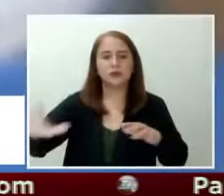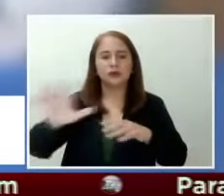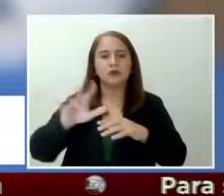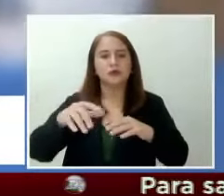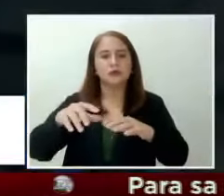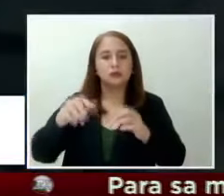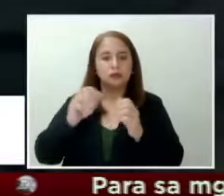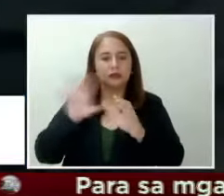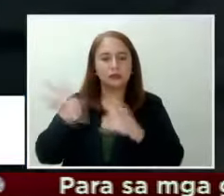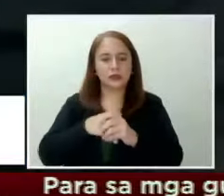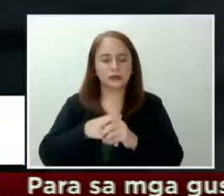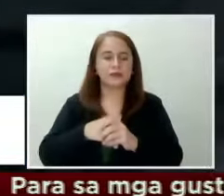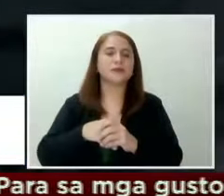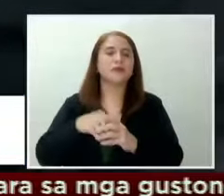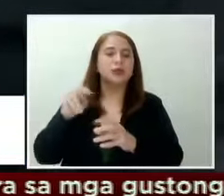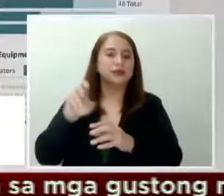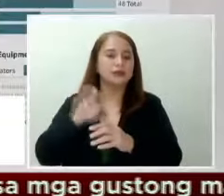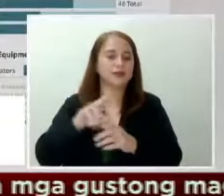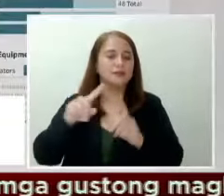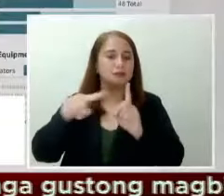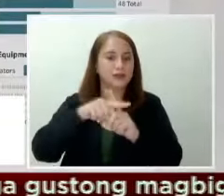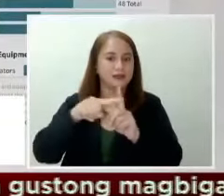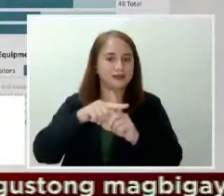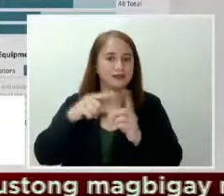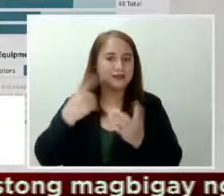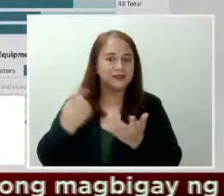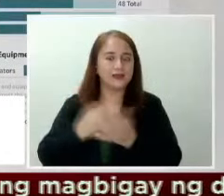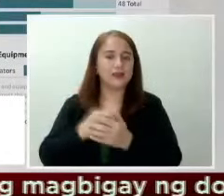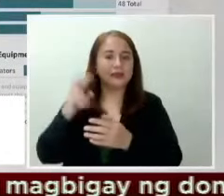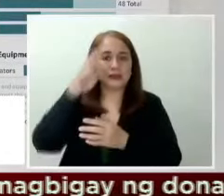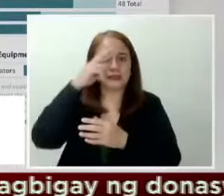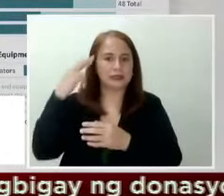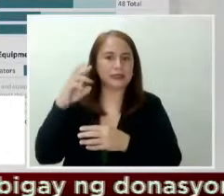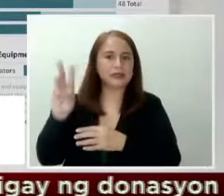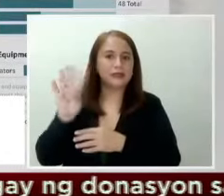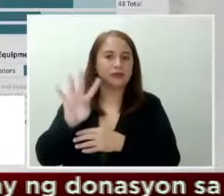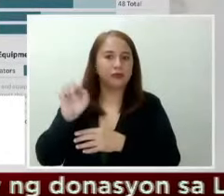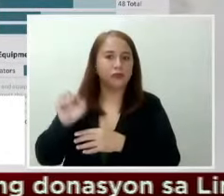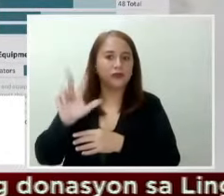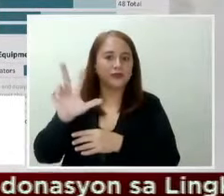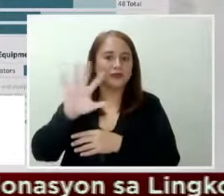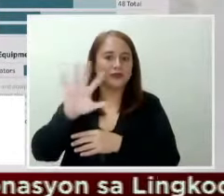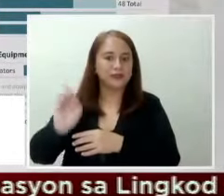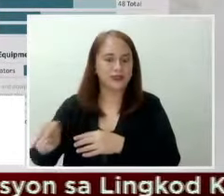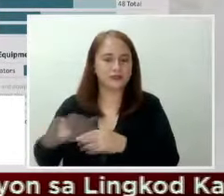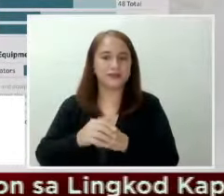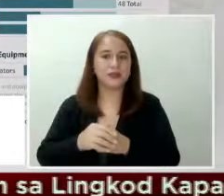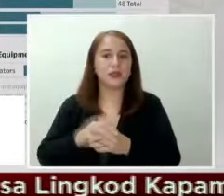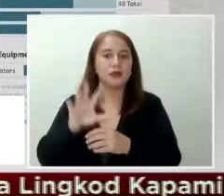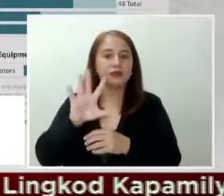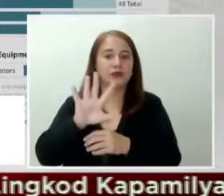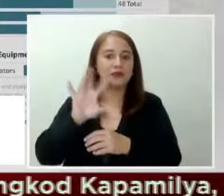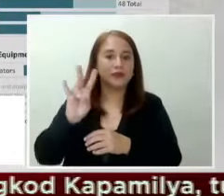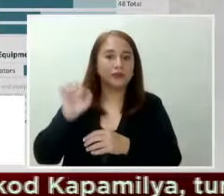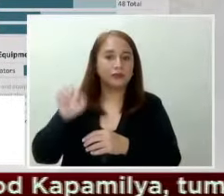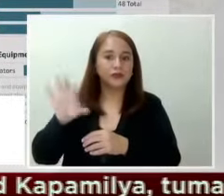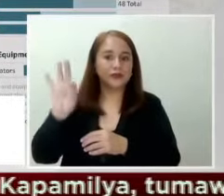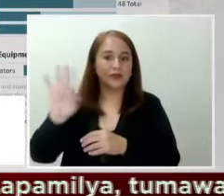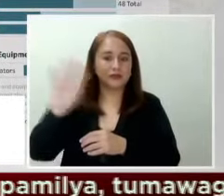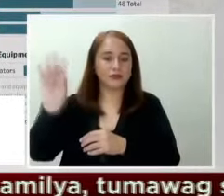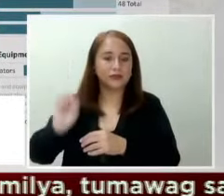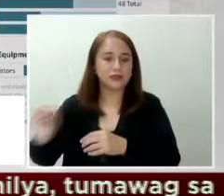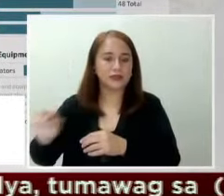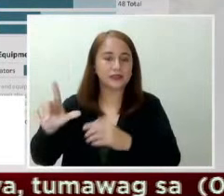sa NCR Plus bubble. Sa Rizal, nasa 64.3%, 57.9% sa